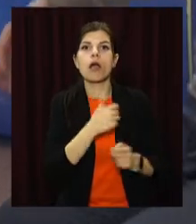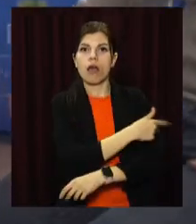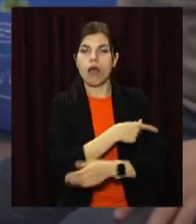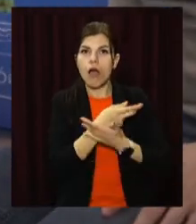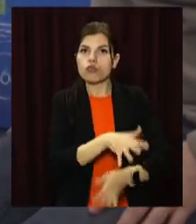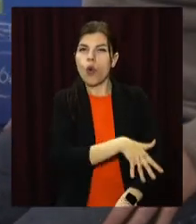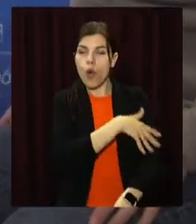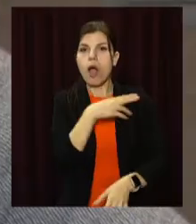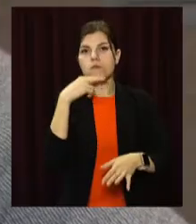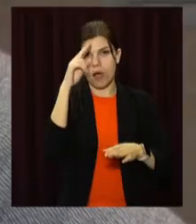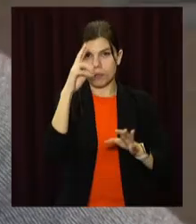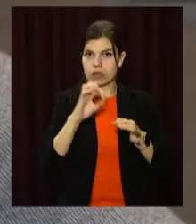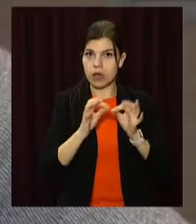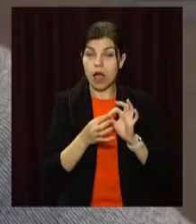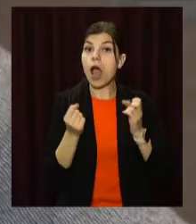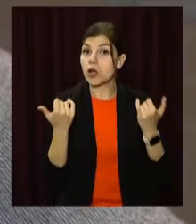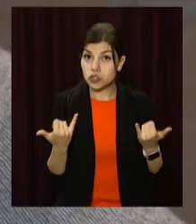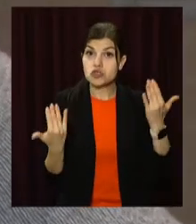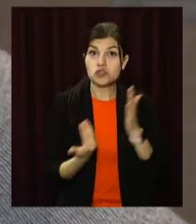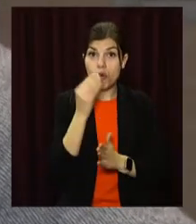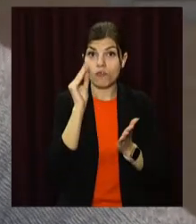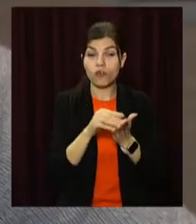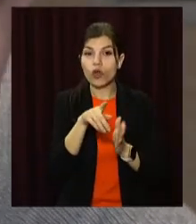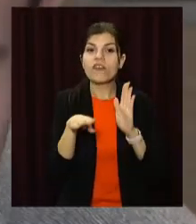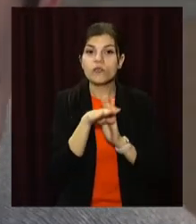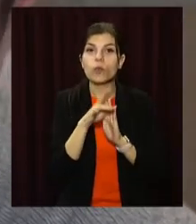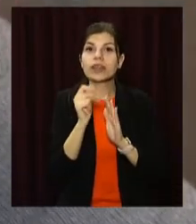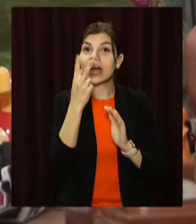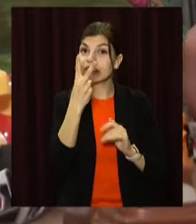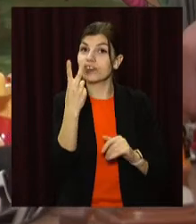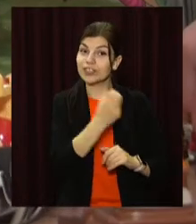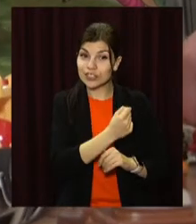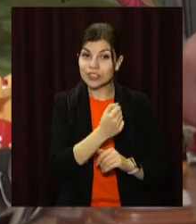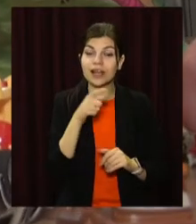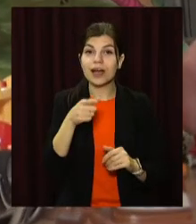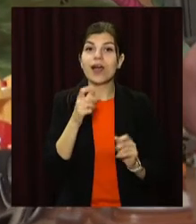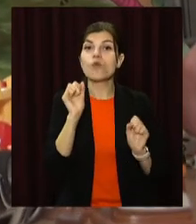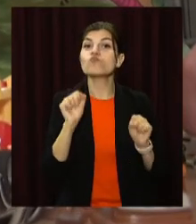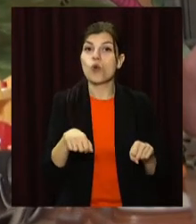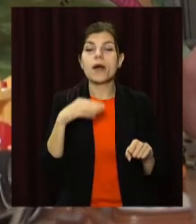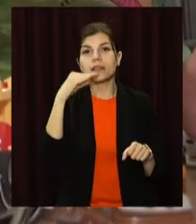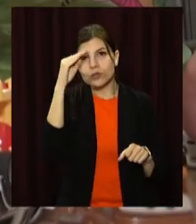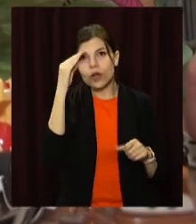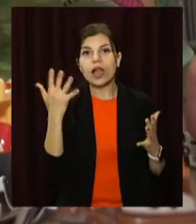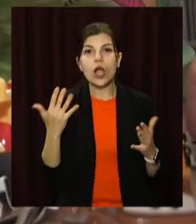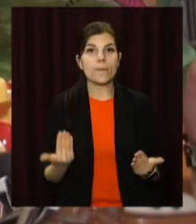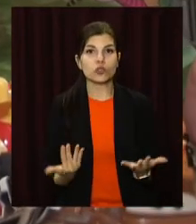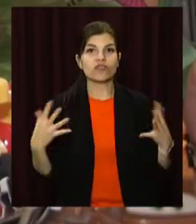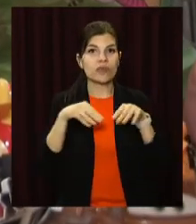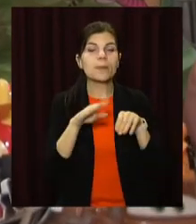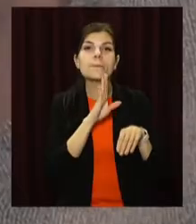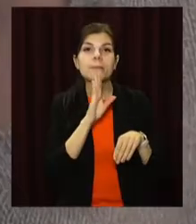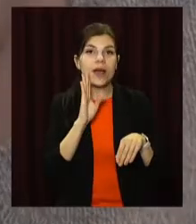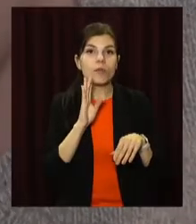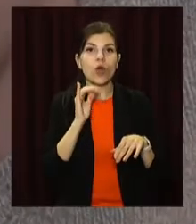лікарні. Відпустка при народженні дитини надаватиметься на два тижні, при чому брати її можуть татусі, які проживають з матір'ю